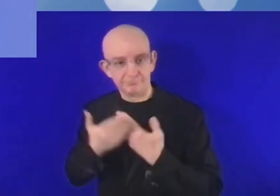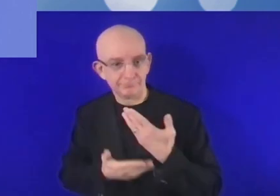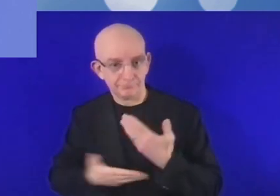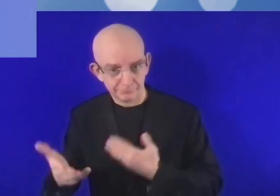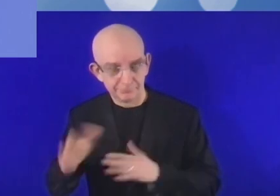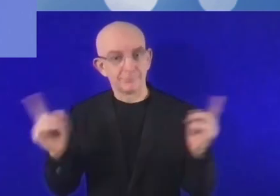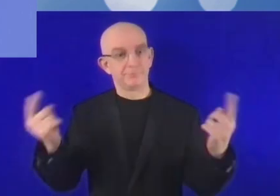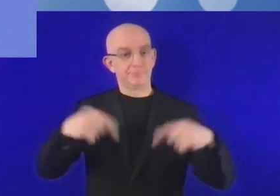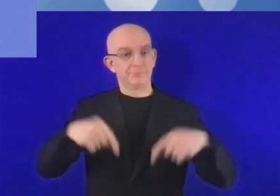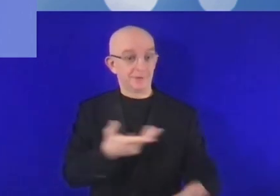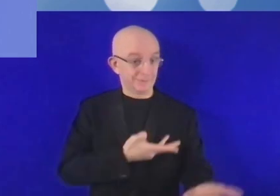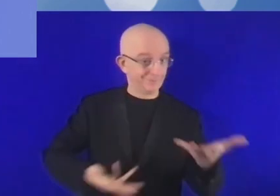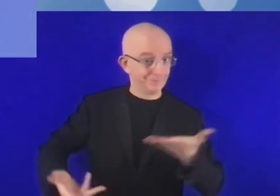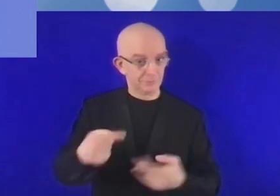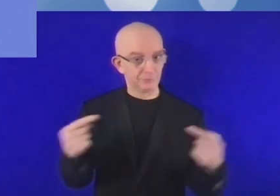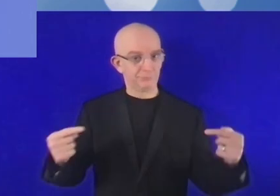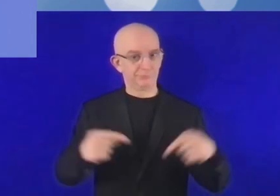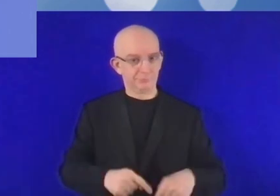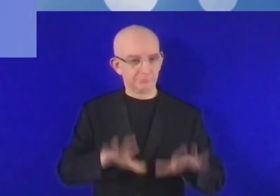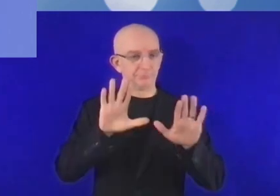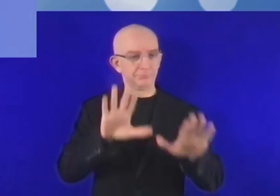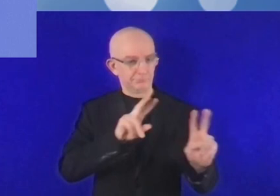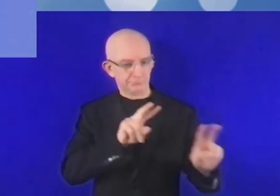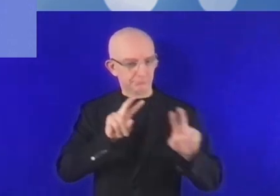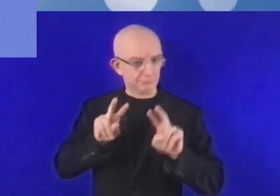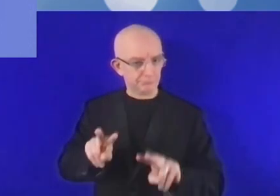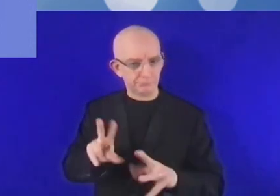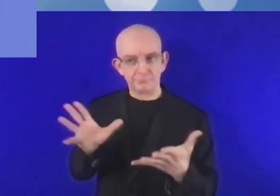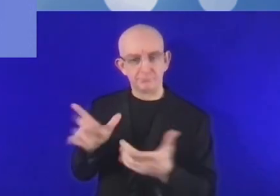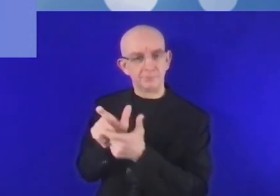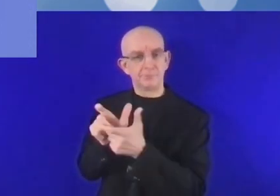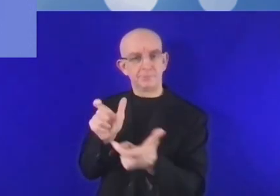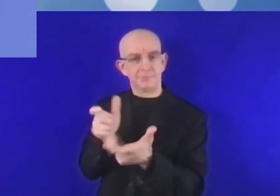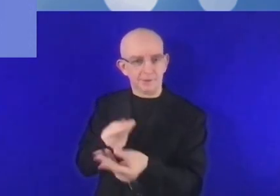mesdames et messieurs. Et voyons maintenant l'aspect entreprise.